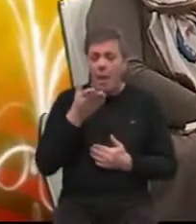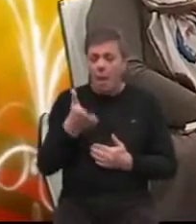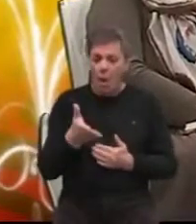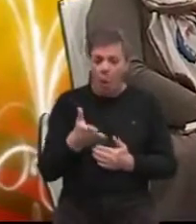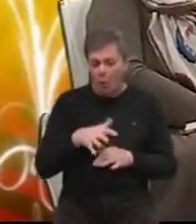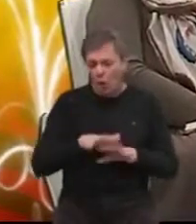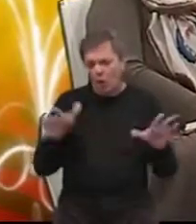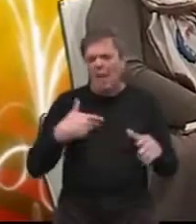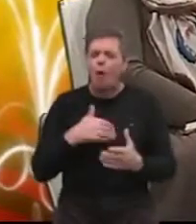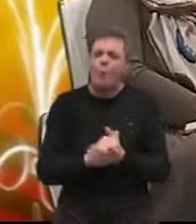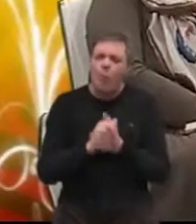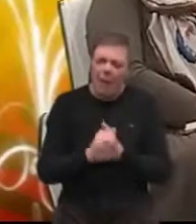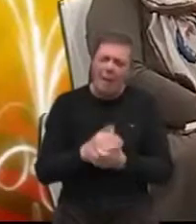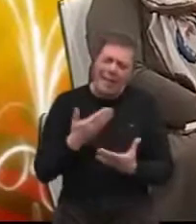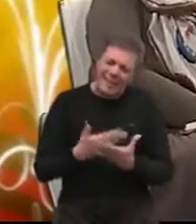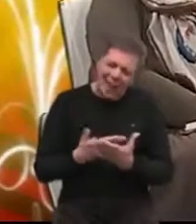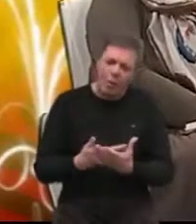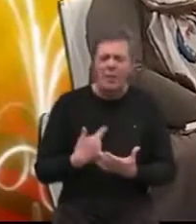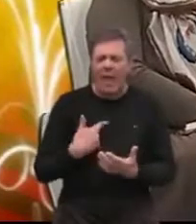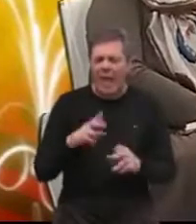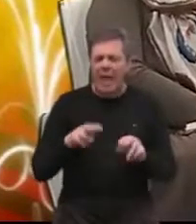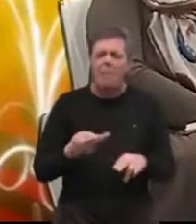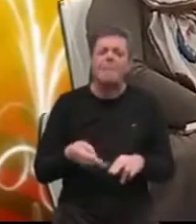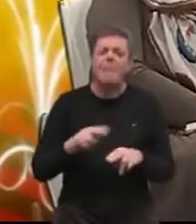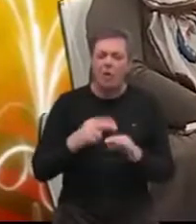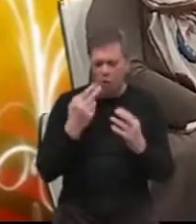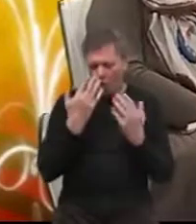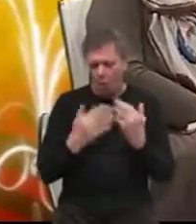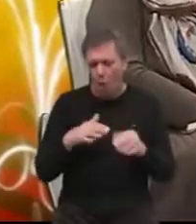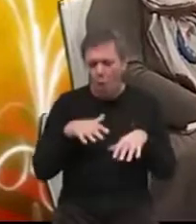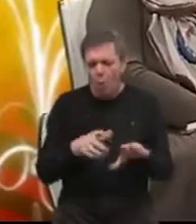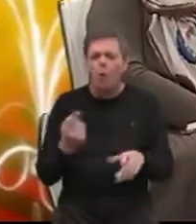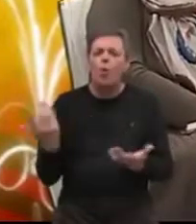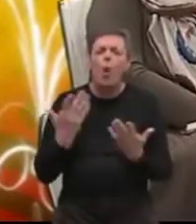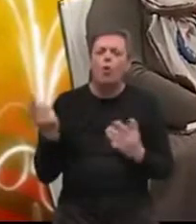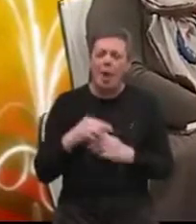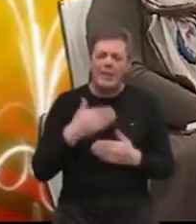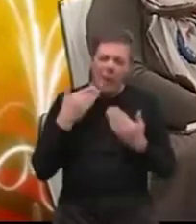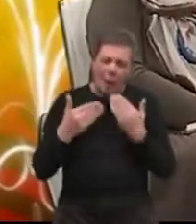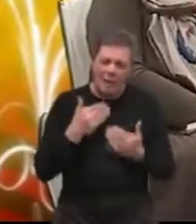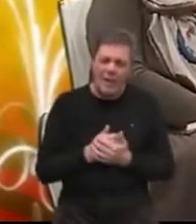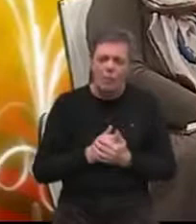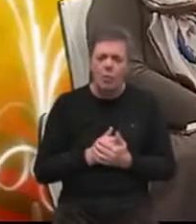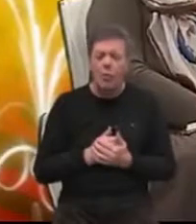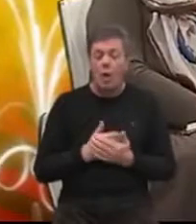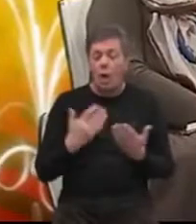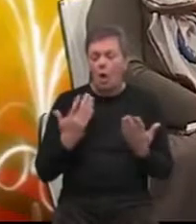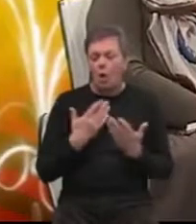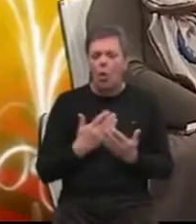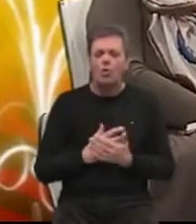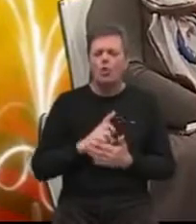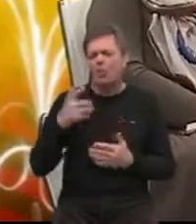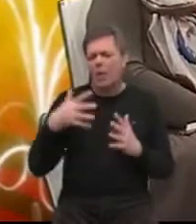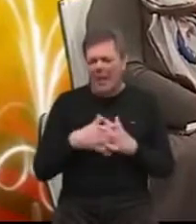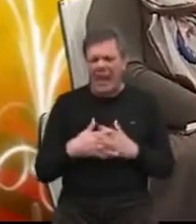vjerojatno šire svojim kolegama. Tako da ja imam sve veći broj ljudi koji dolaze na konferenciju, koji su iz drugih